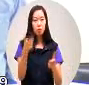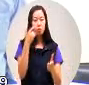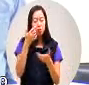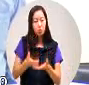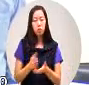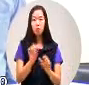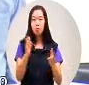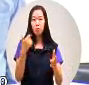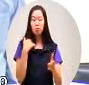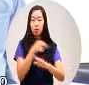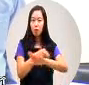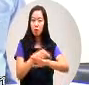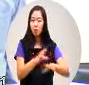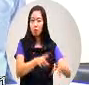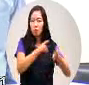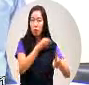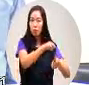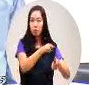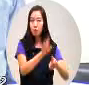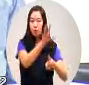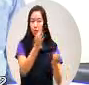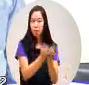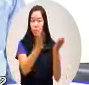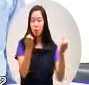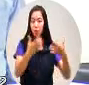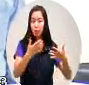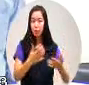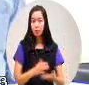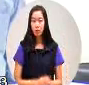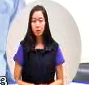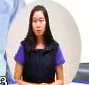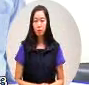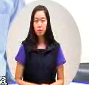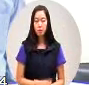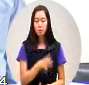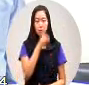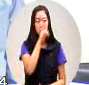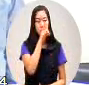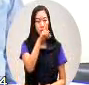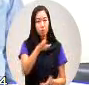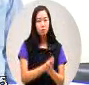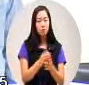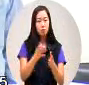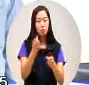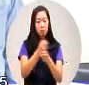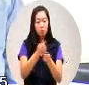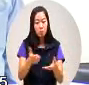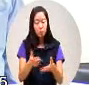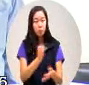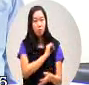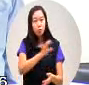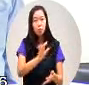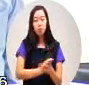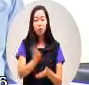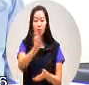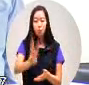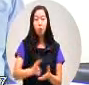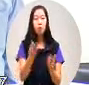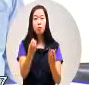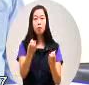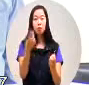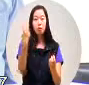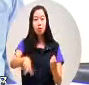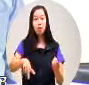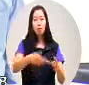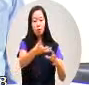从设计标开始就有问题了做完了呢没有水有一个吸水池我昨天打